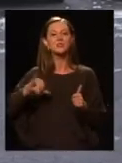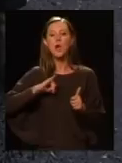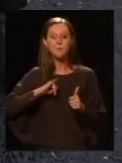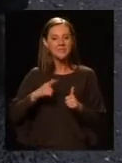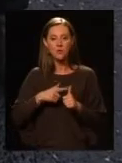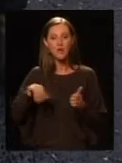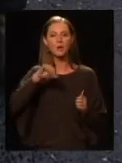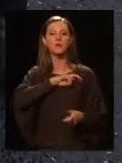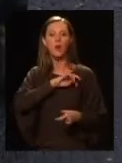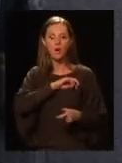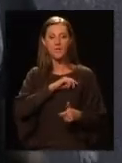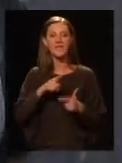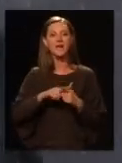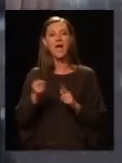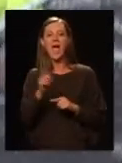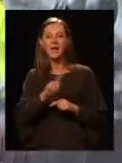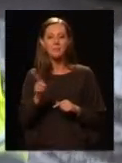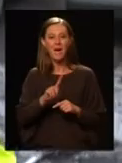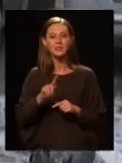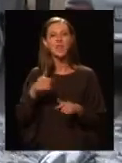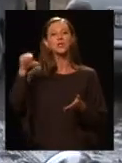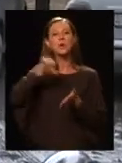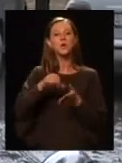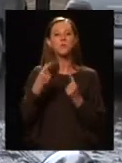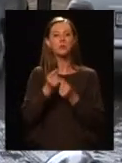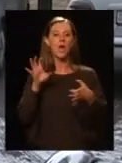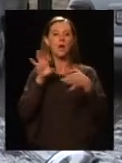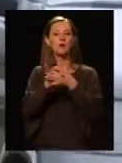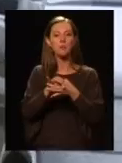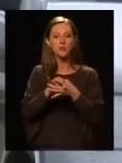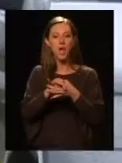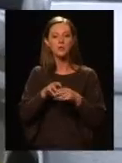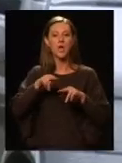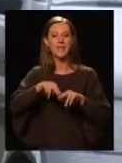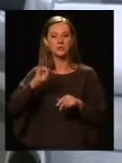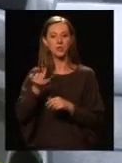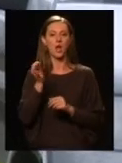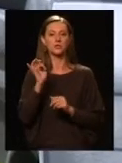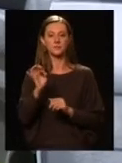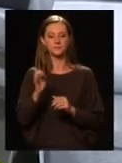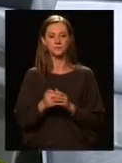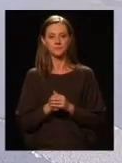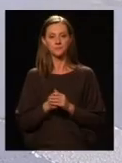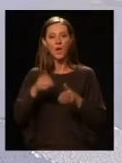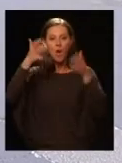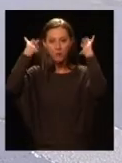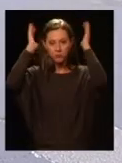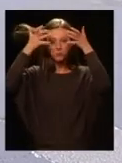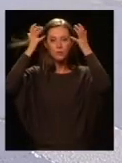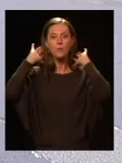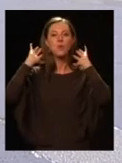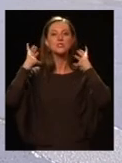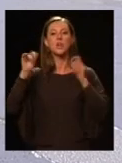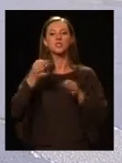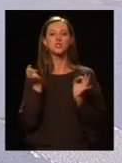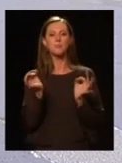csak a biztonságukat garantálja, de az egymással és a központtal való kapcsolattartásra is lehetőséget ad. A bukós is a